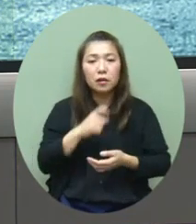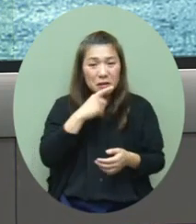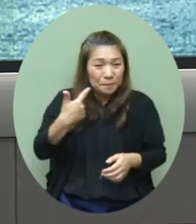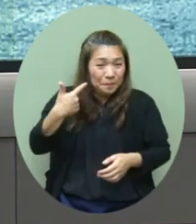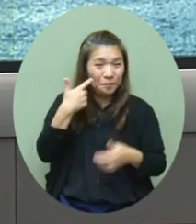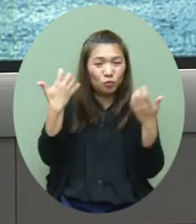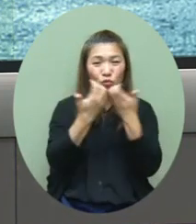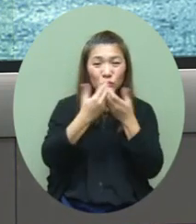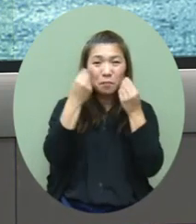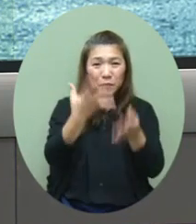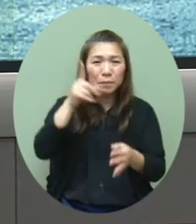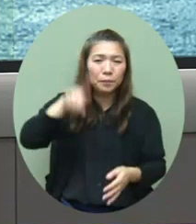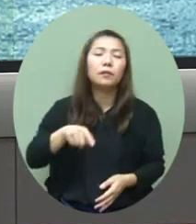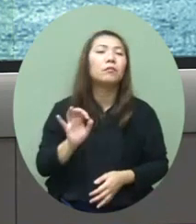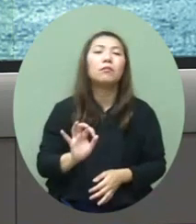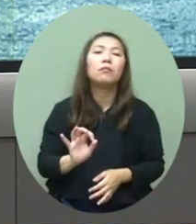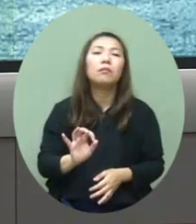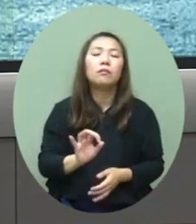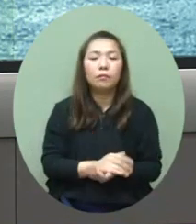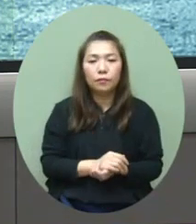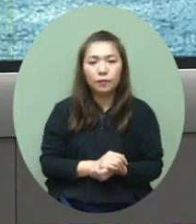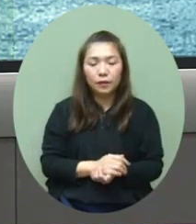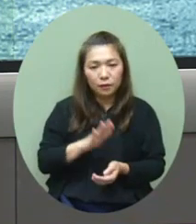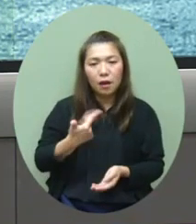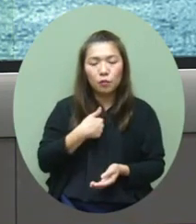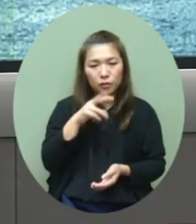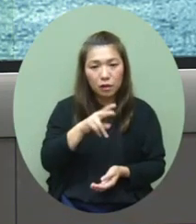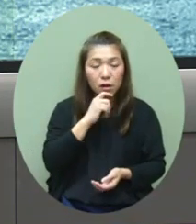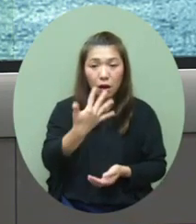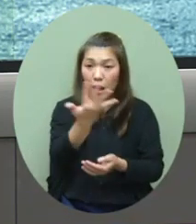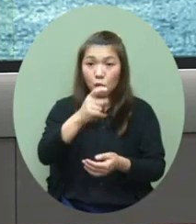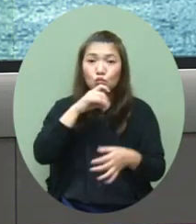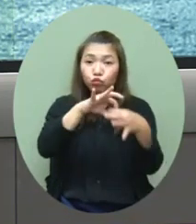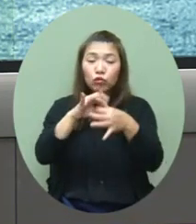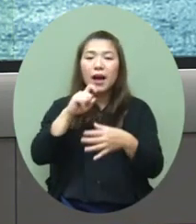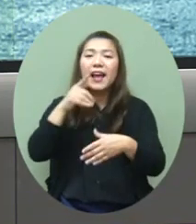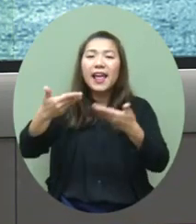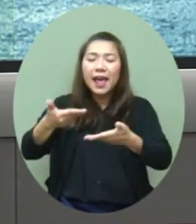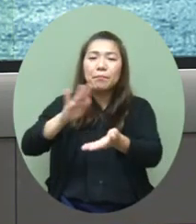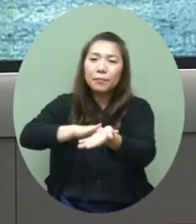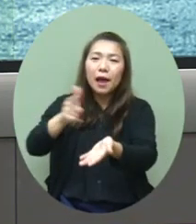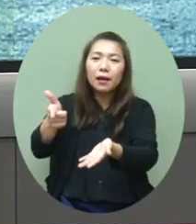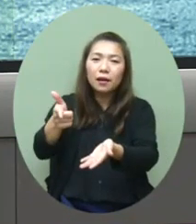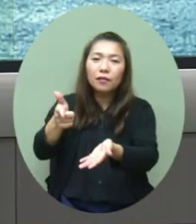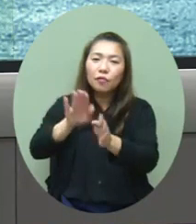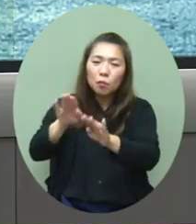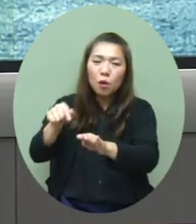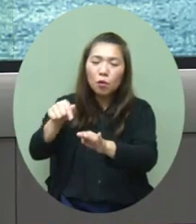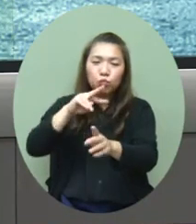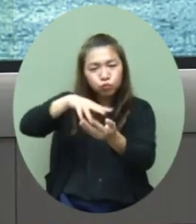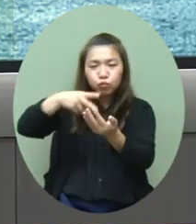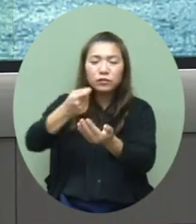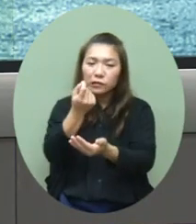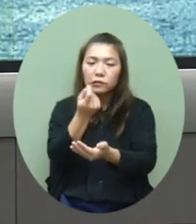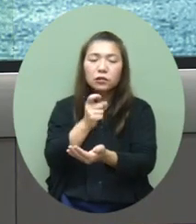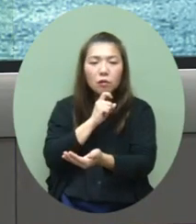硬性的數字去落實但是我們都會看看某些聯網裡面可能有一些很輕微的服務的調整